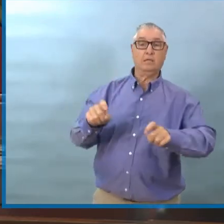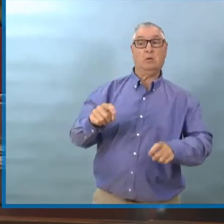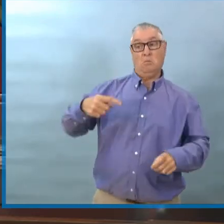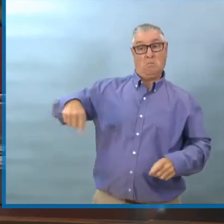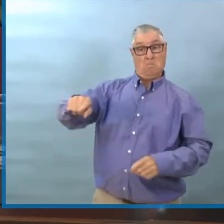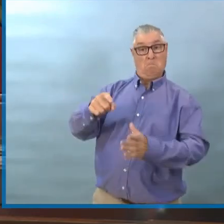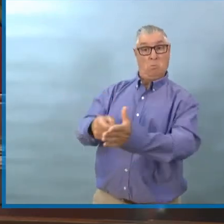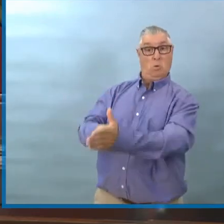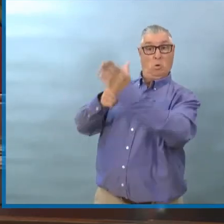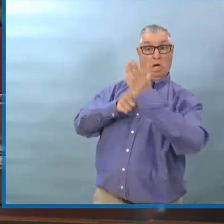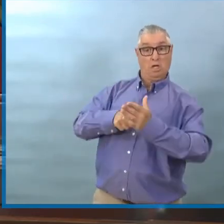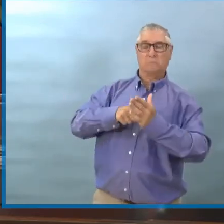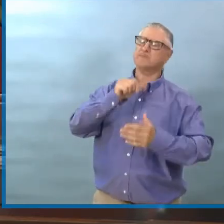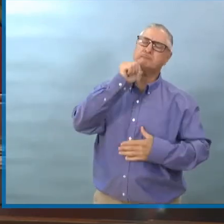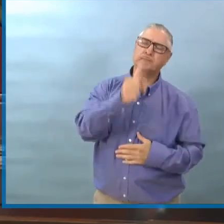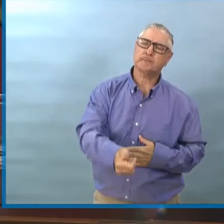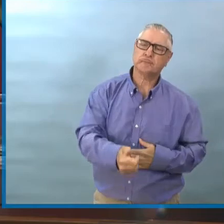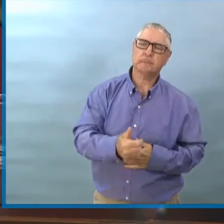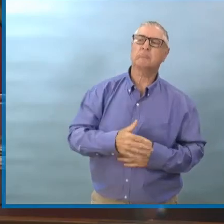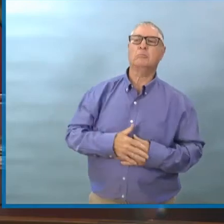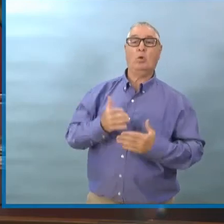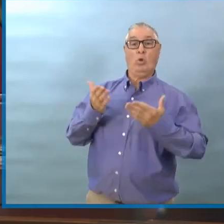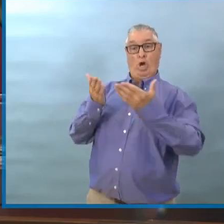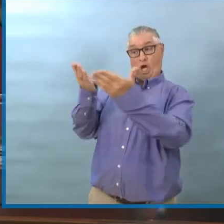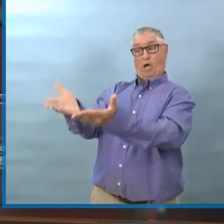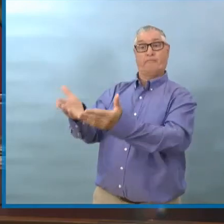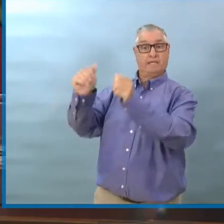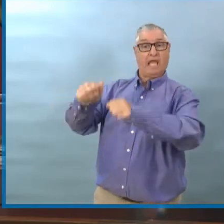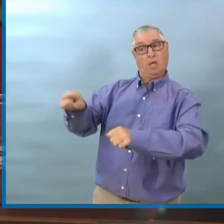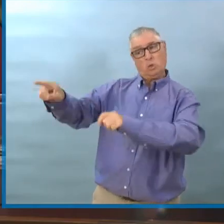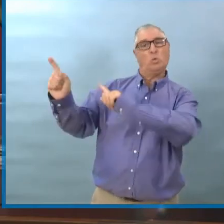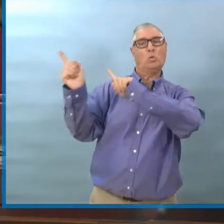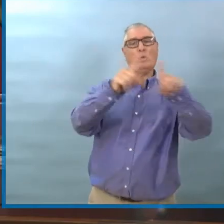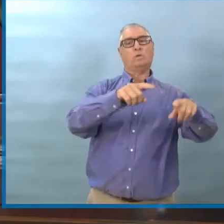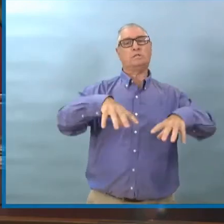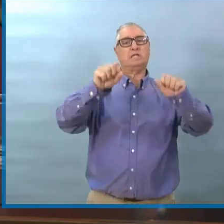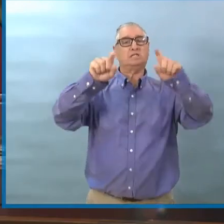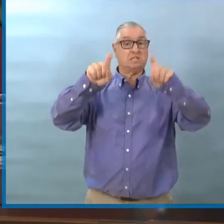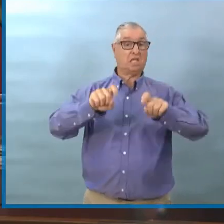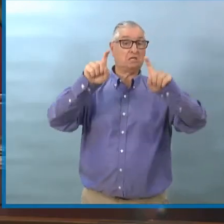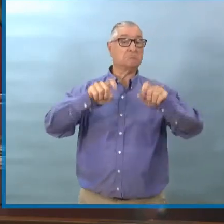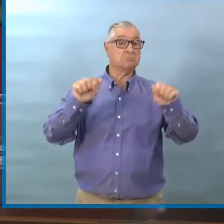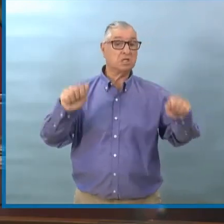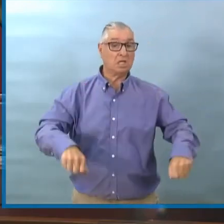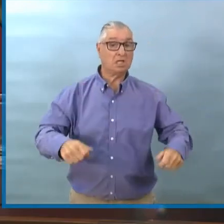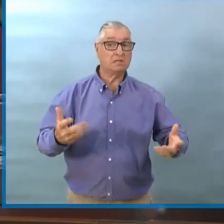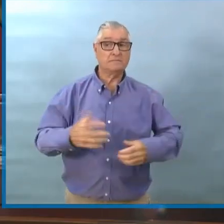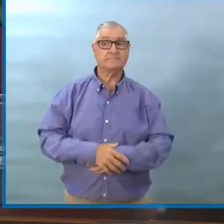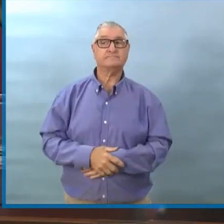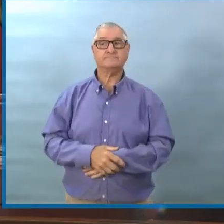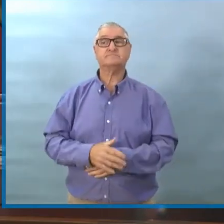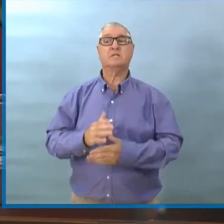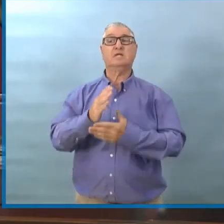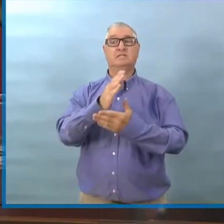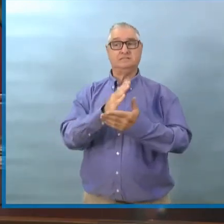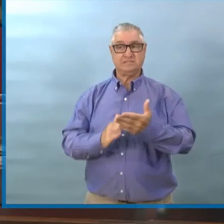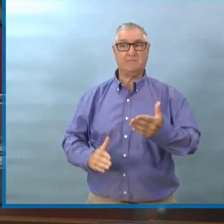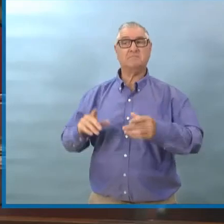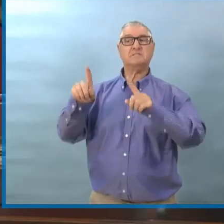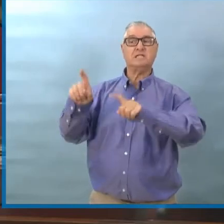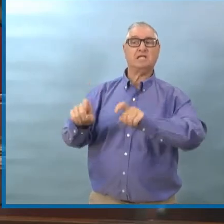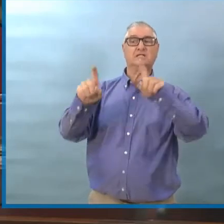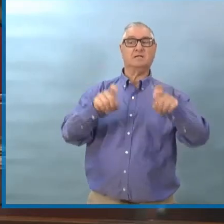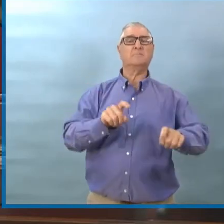on ne va pas rendre ces tests obligatoires. On fait ça aussi pour surveiller, pour avoir des échantillons dans